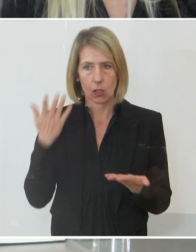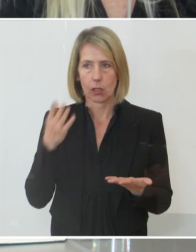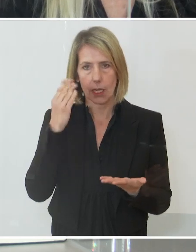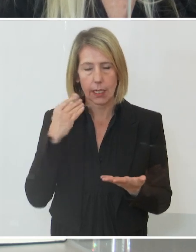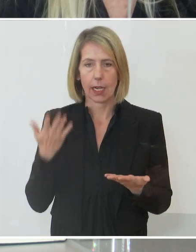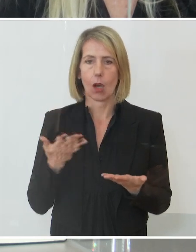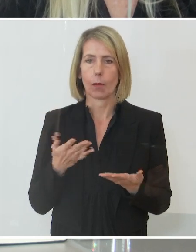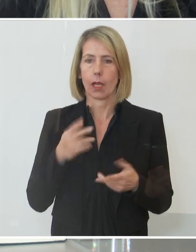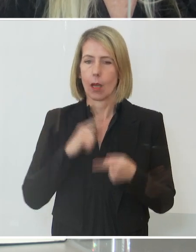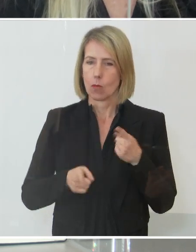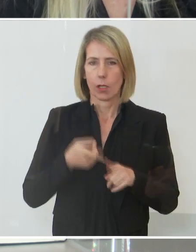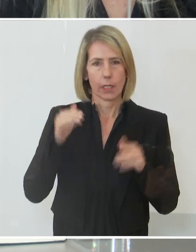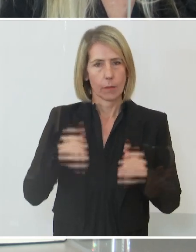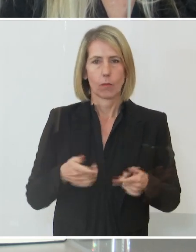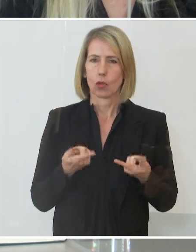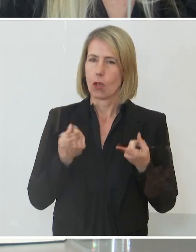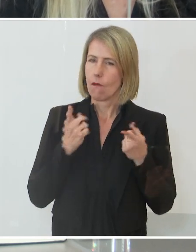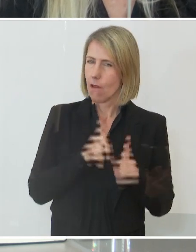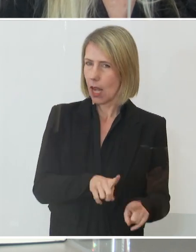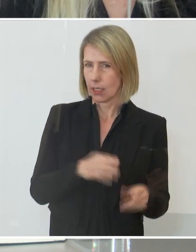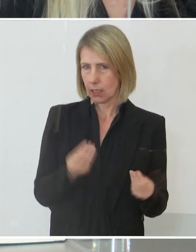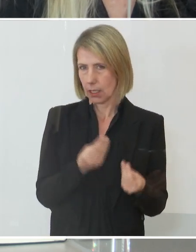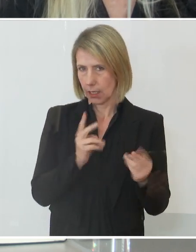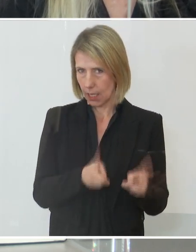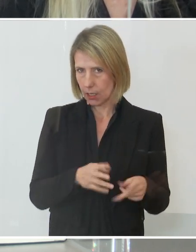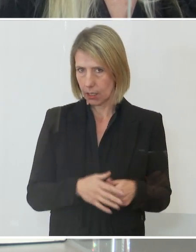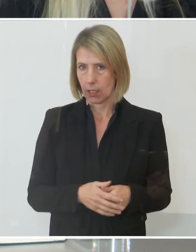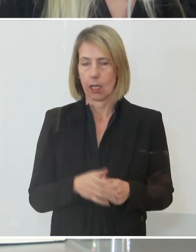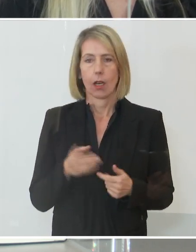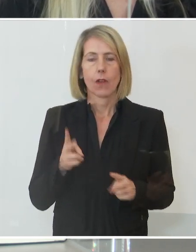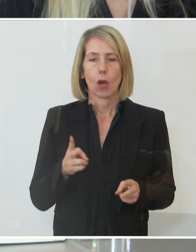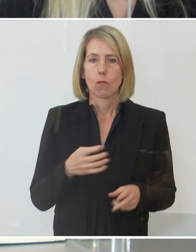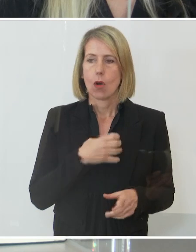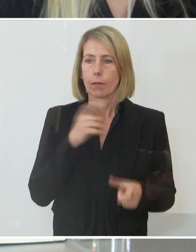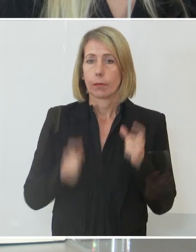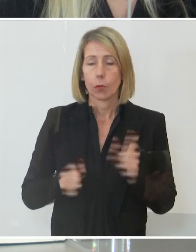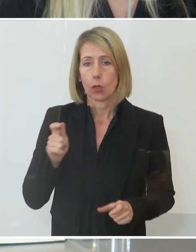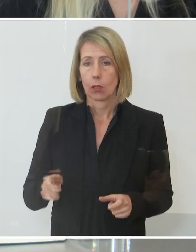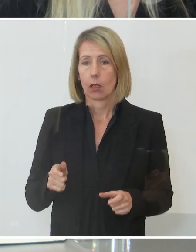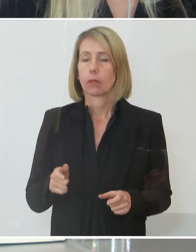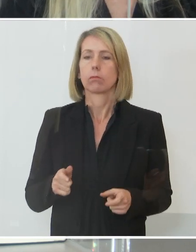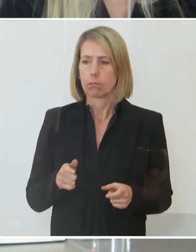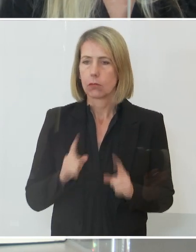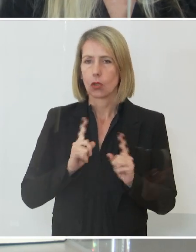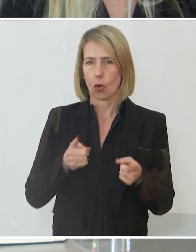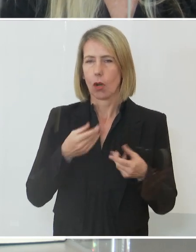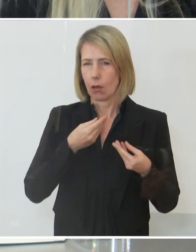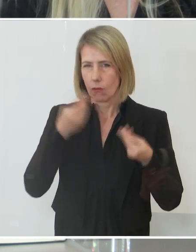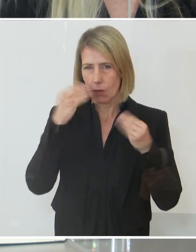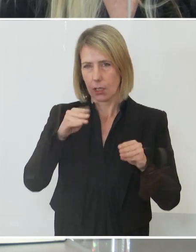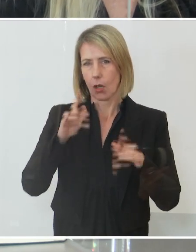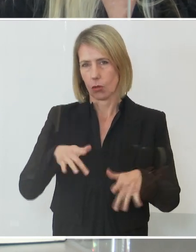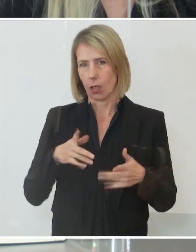in der Politik haben. Denn das Wesentliche ist, dass die Bürgerinnen und Bürger in die Politik kein Vertrauen haben.